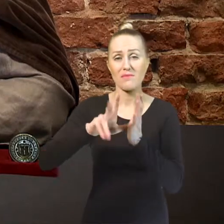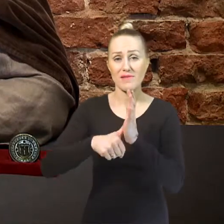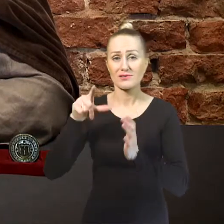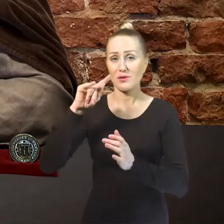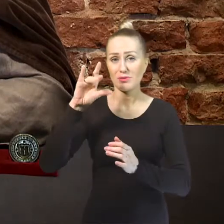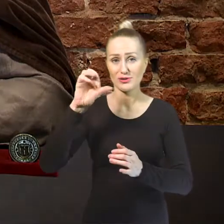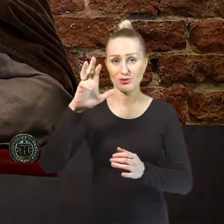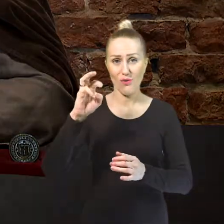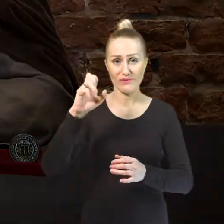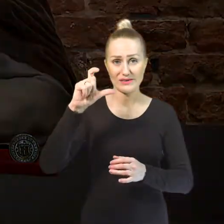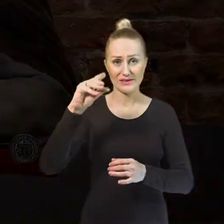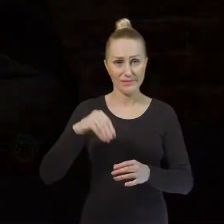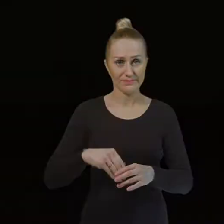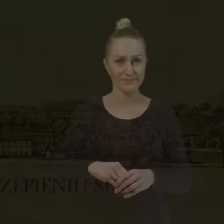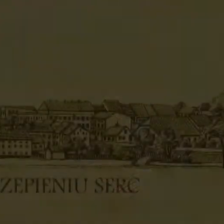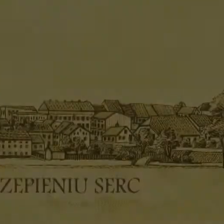Pyskowice.